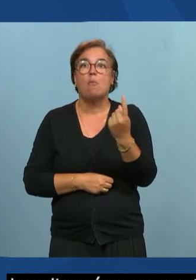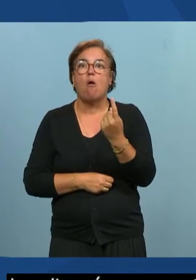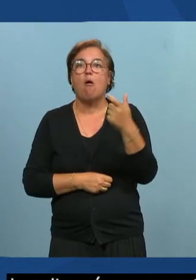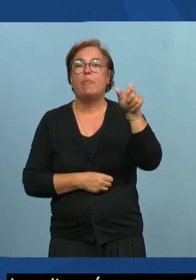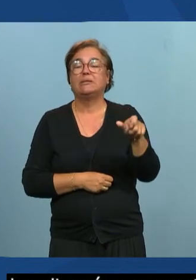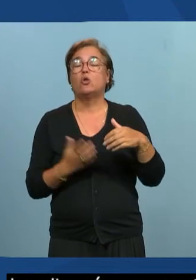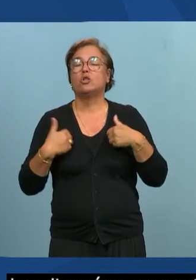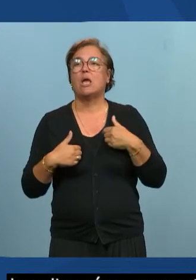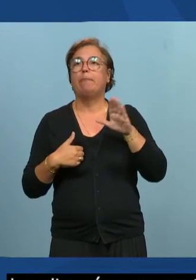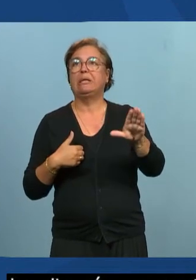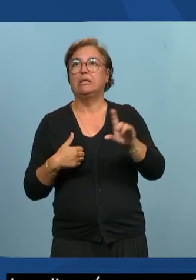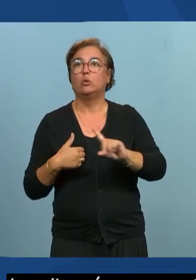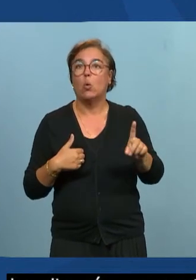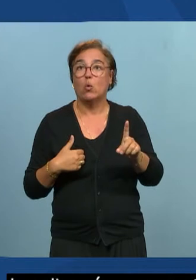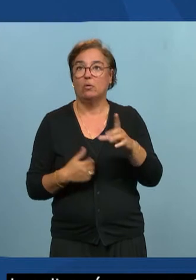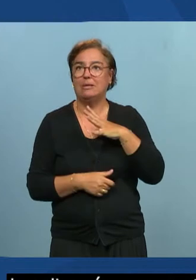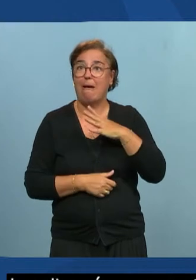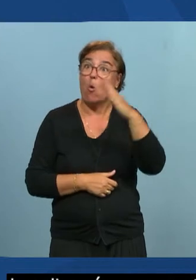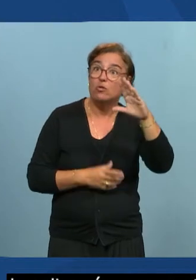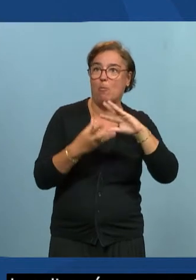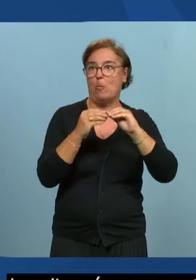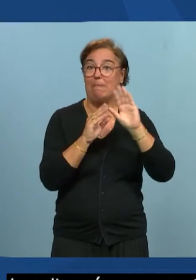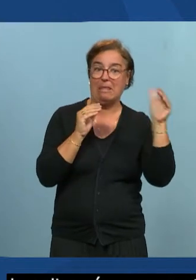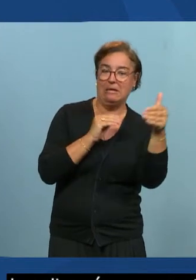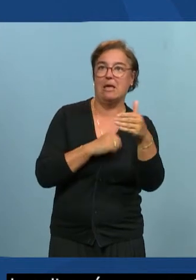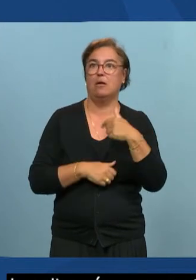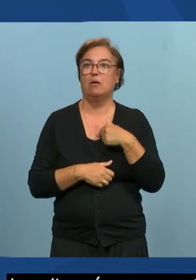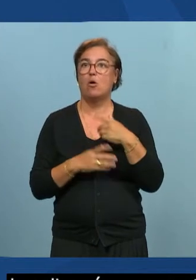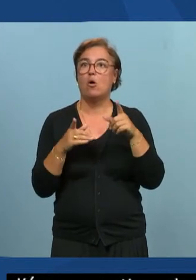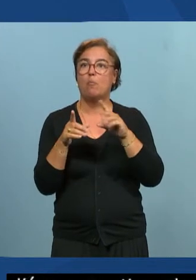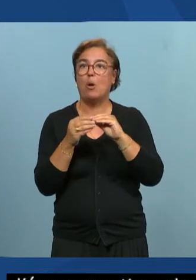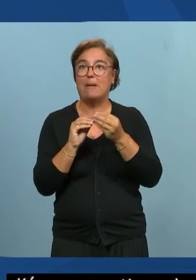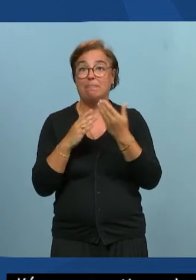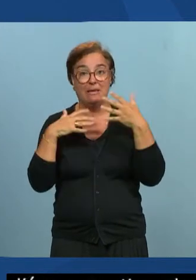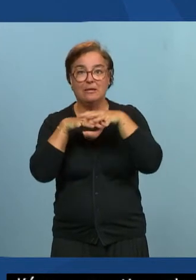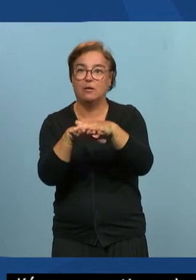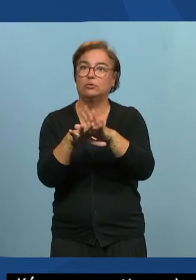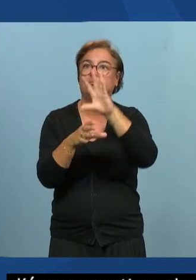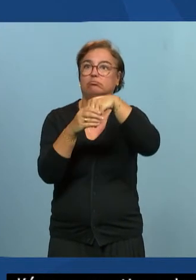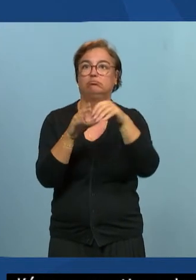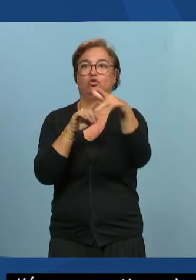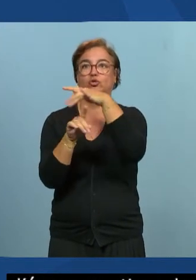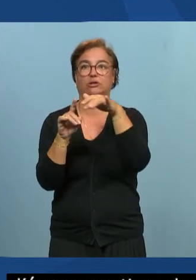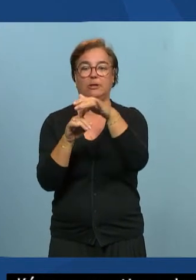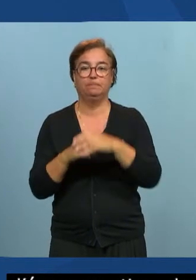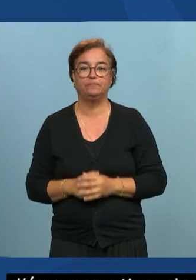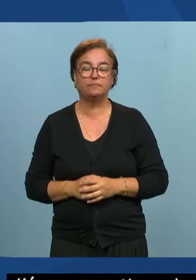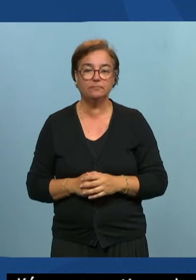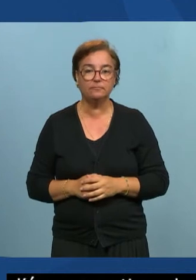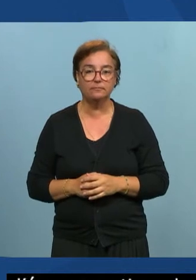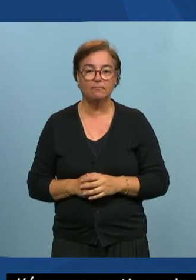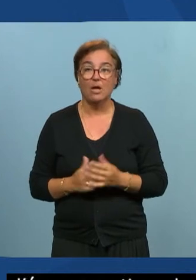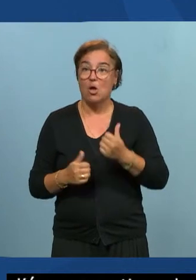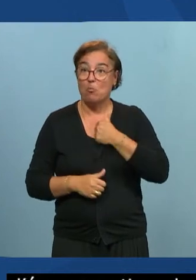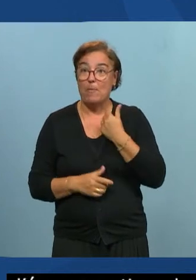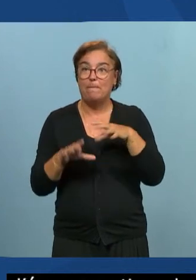leur handicap. Ce sont aussi des gens qui ont d'autres problématiques d'intégration dans la société. Et en tant que producteur de services